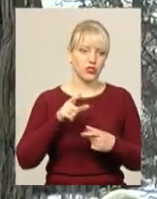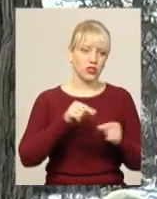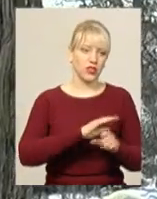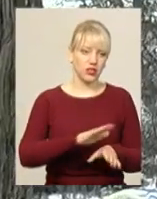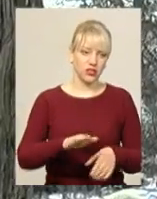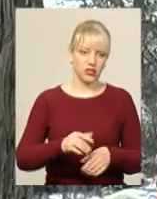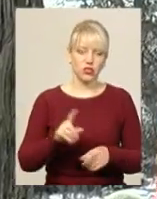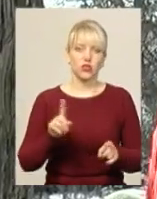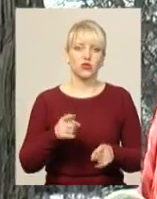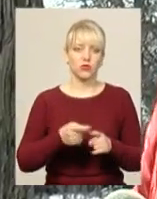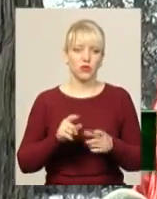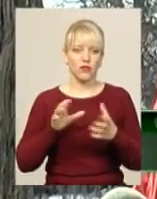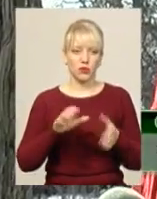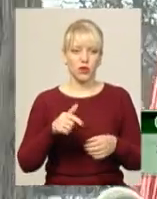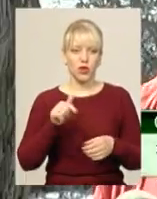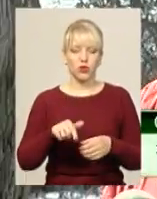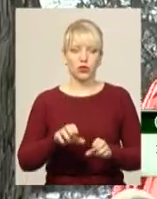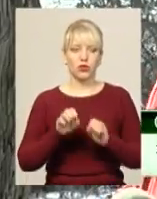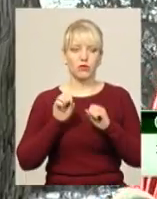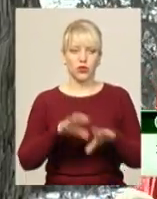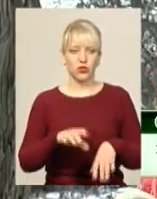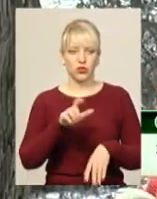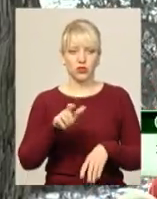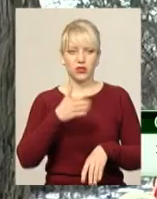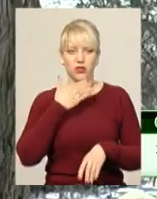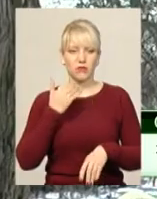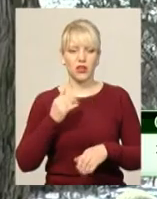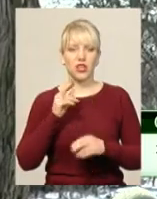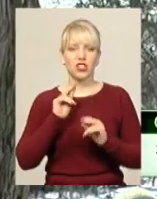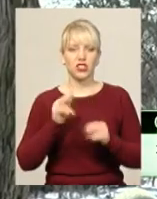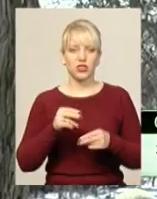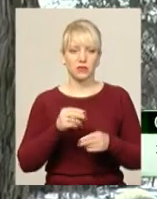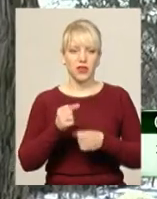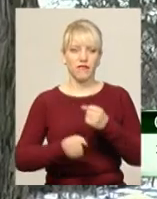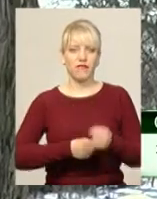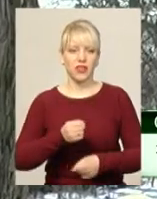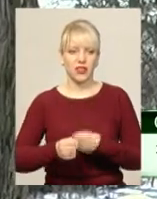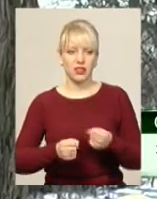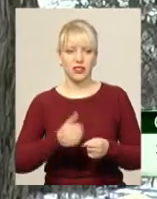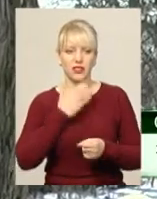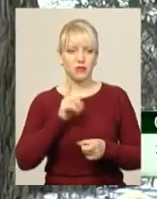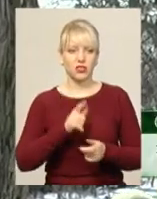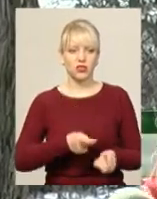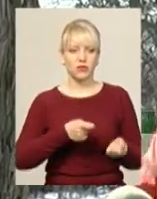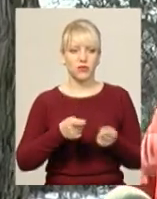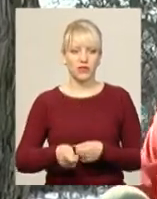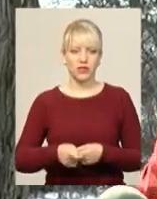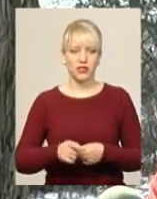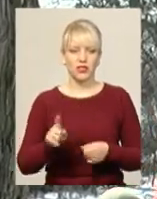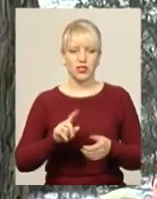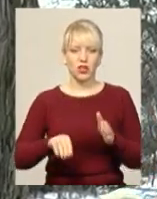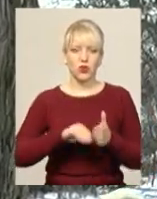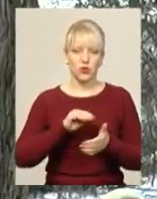Ми тут взагалі брошені люди. Німає чим виїхати, немає чим, що привезти, що купити